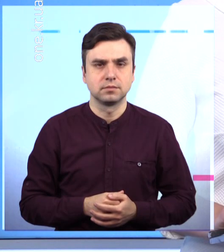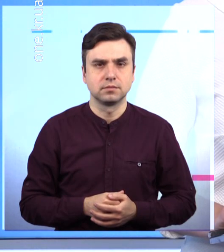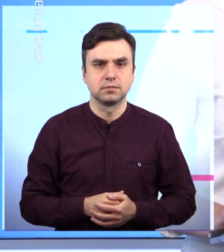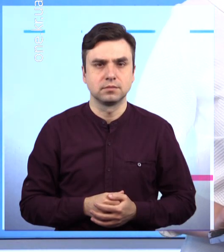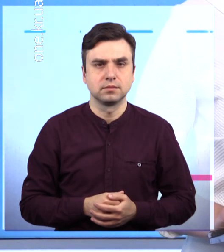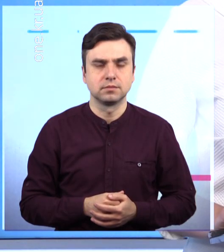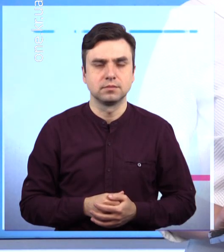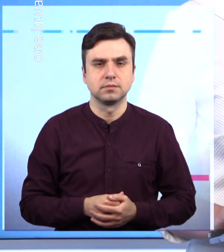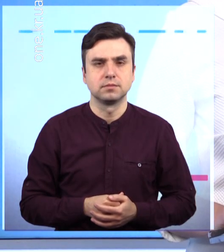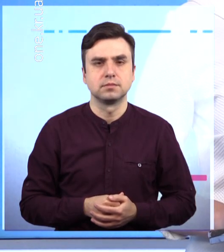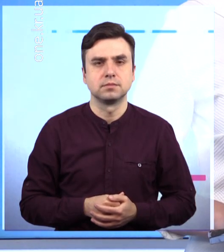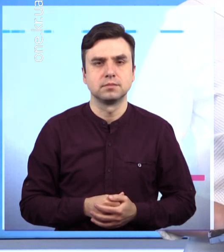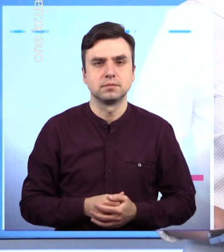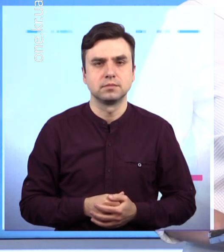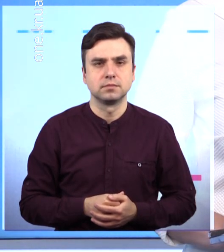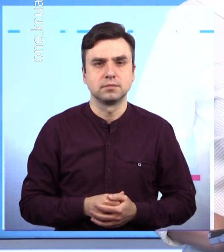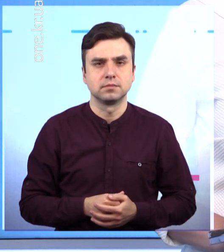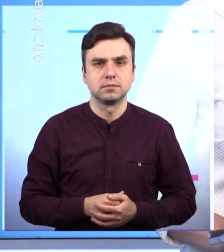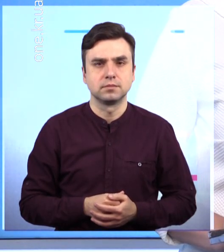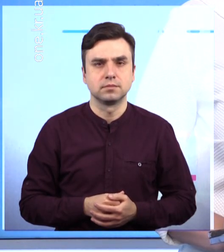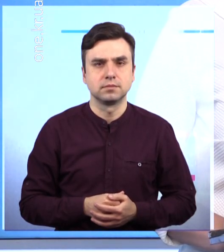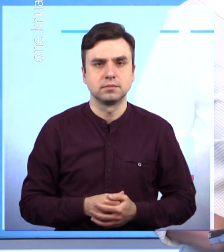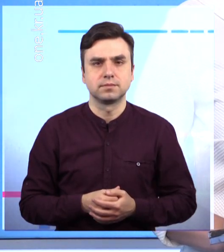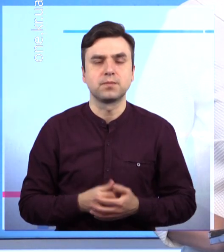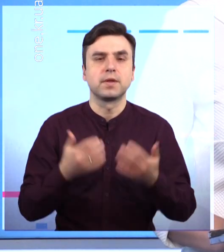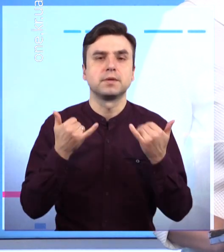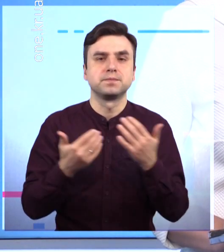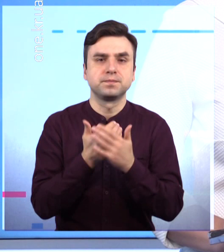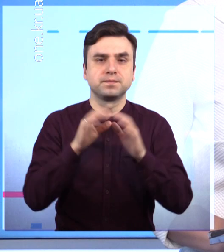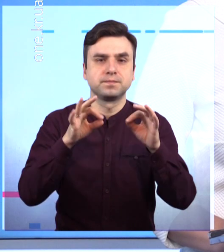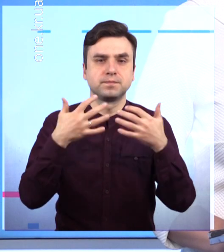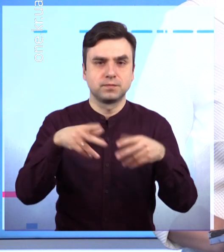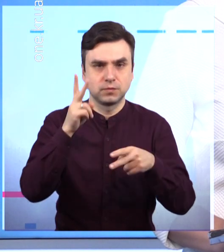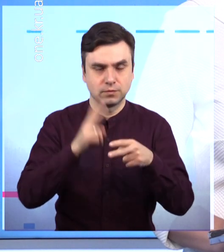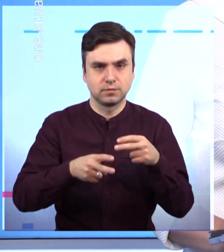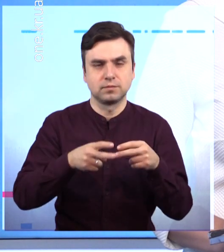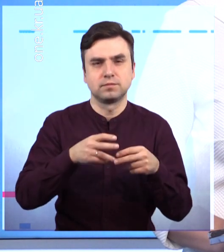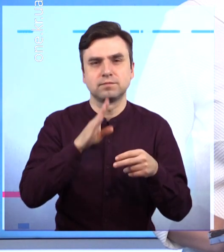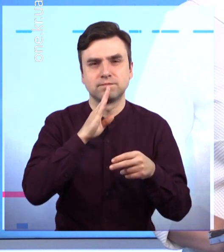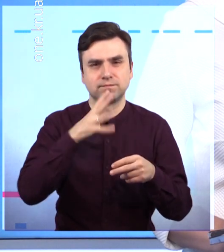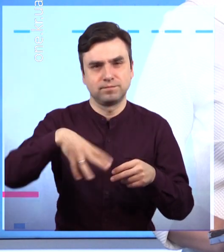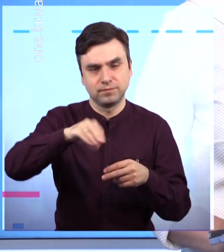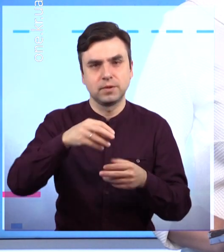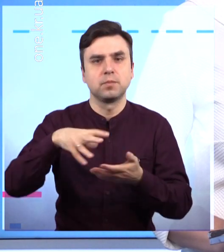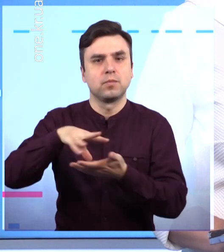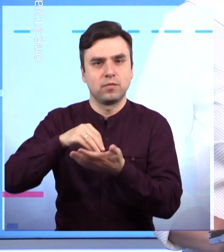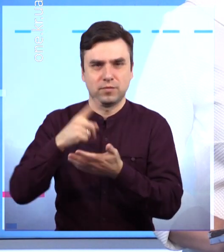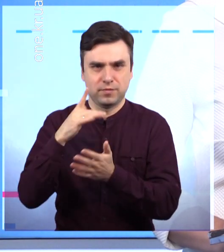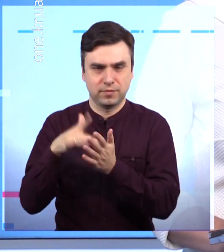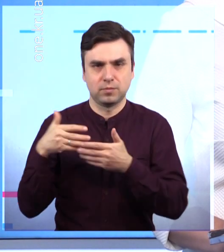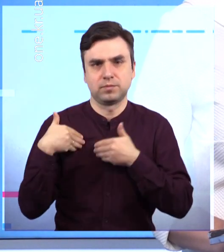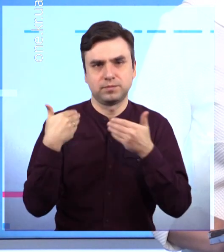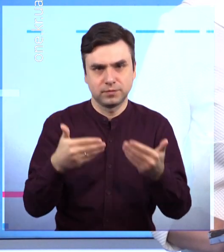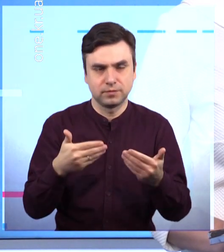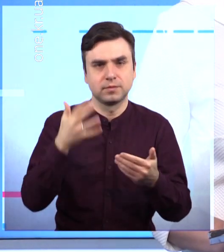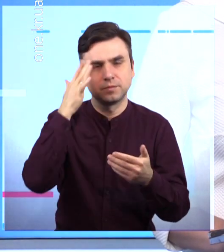І на цьому наш випуск завершений. Я хочу ще раз привітати жінок зі святом, будьте красивими та коханими. І нехай цей святковий день принесе лише